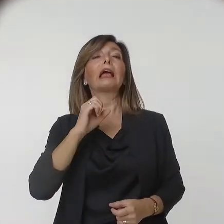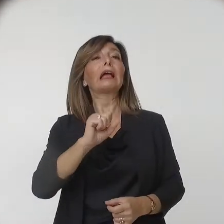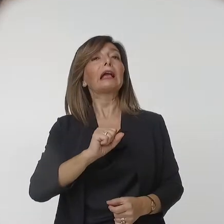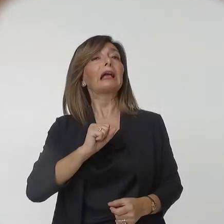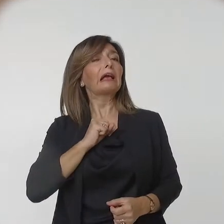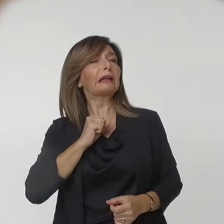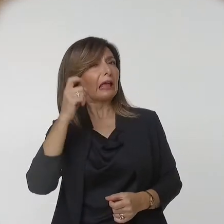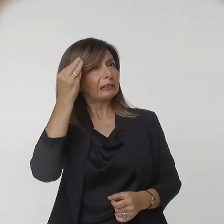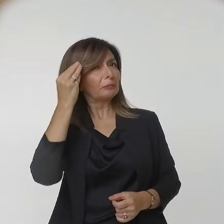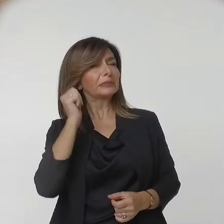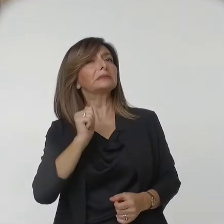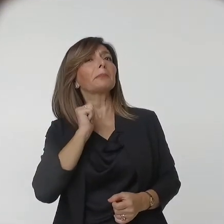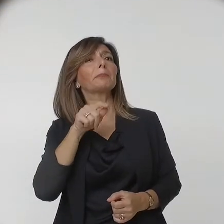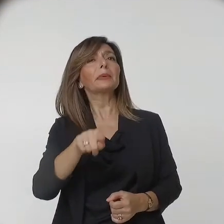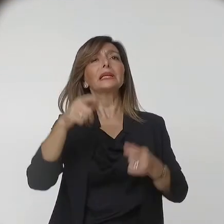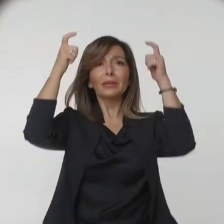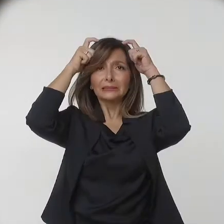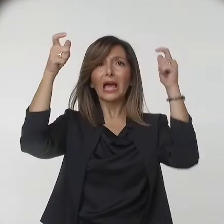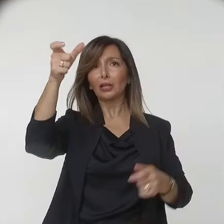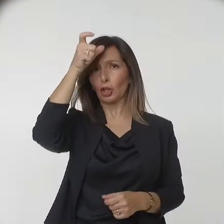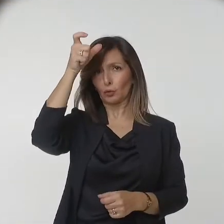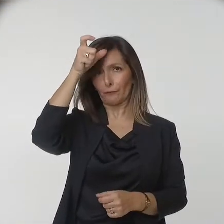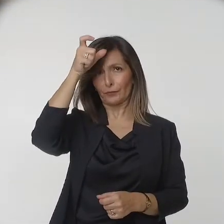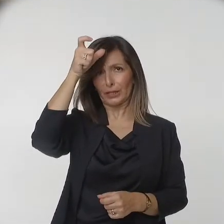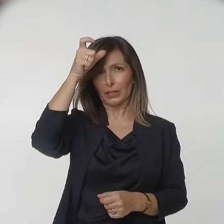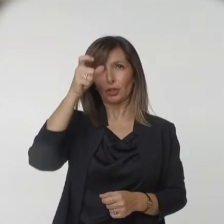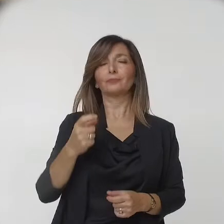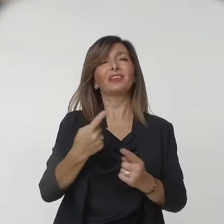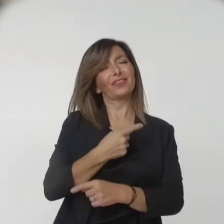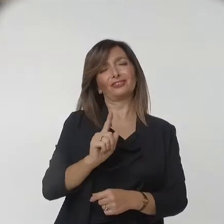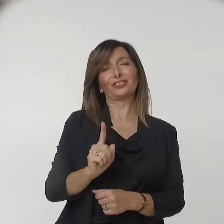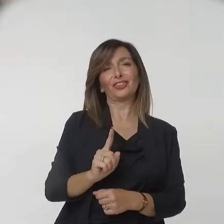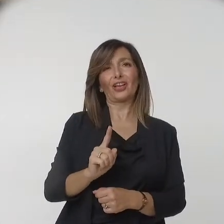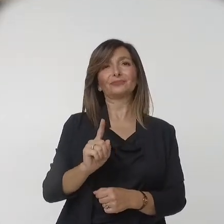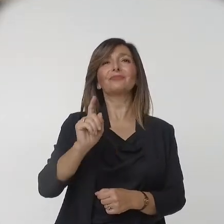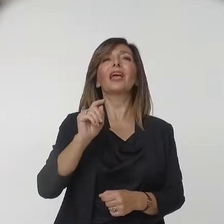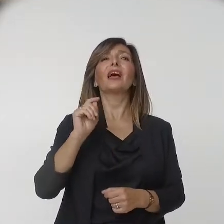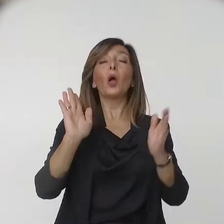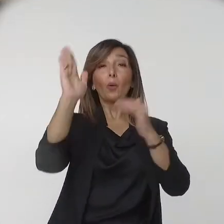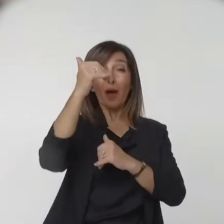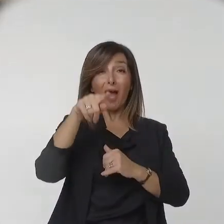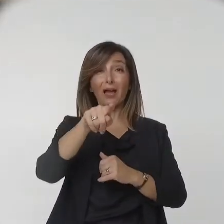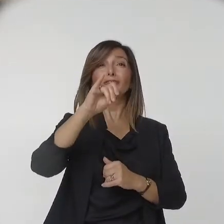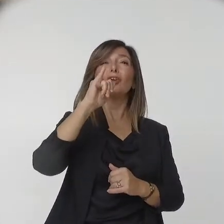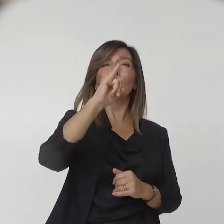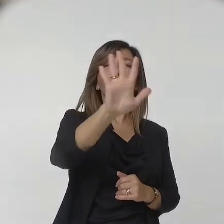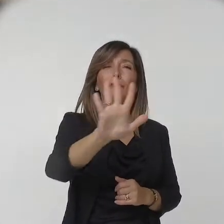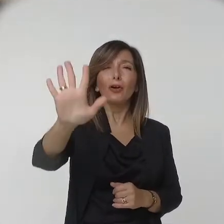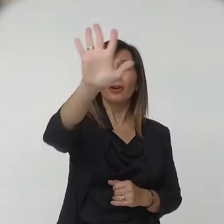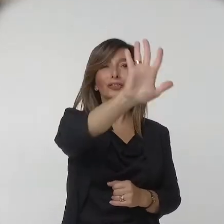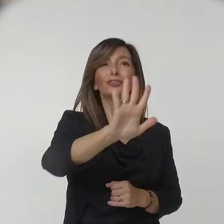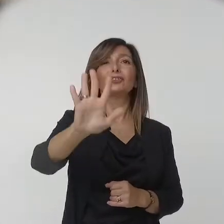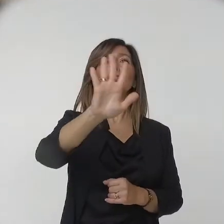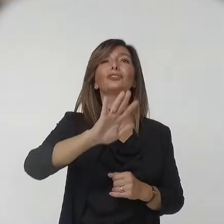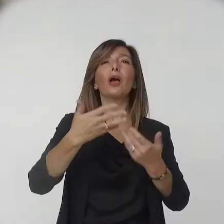trattarsi di San Rufino. Sullo sfondo una bella scena campestre con l'aratura con i buoi